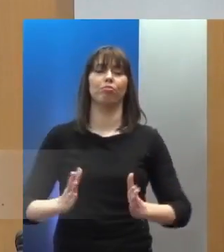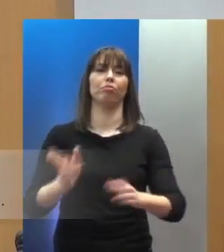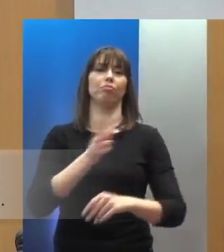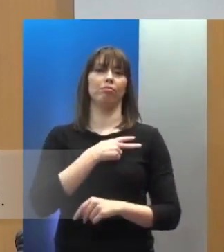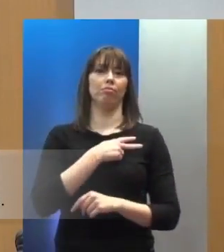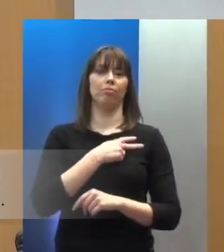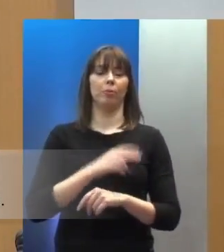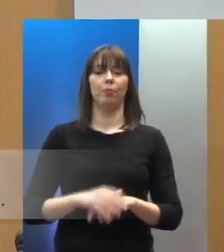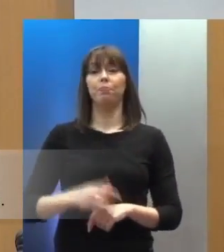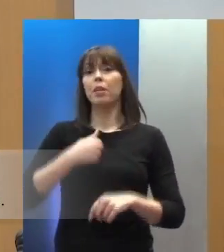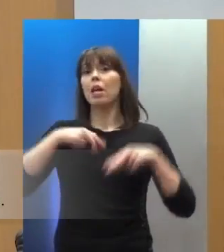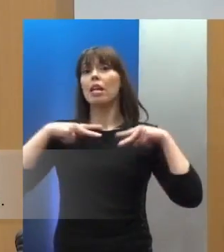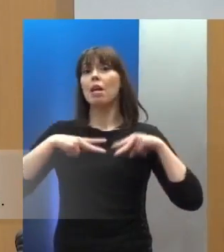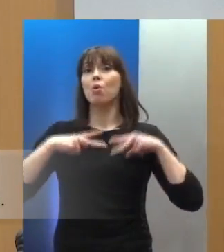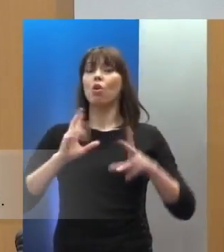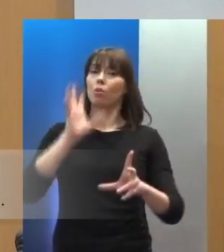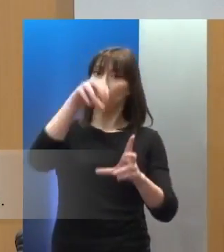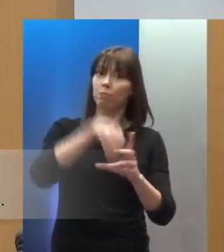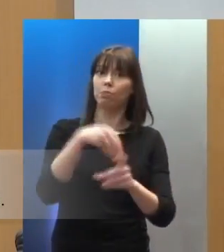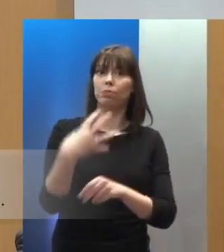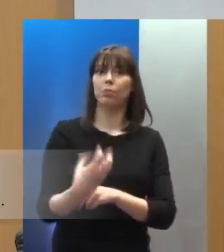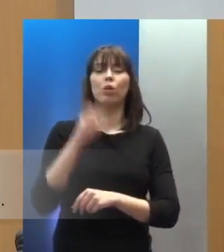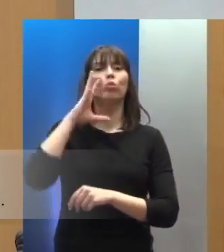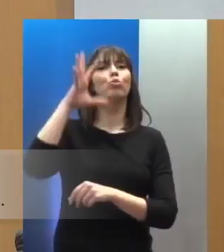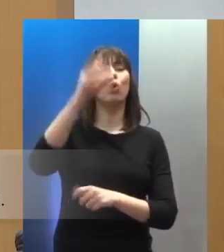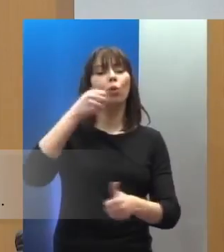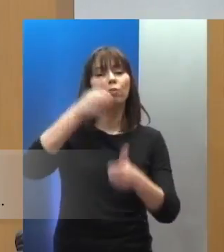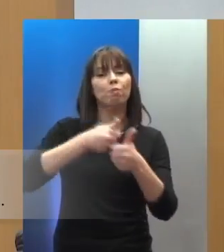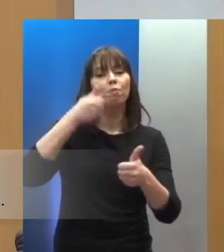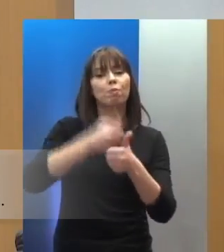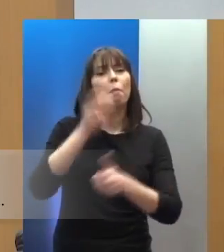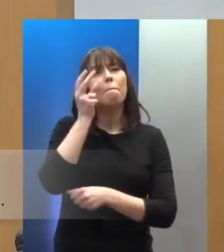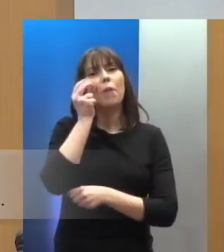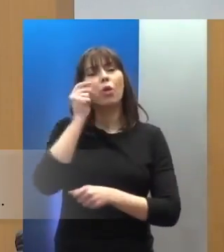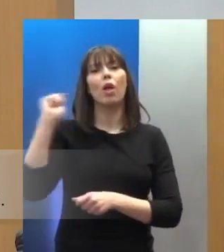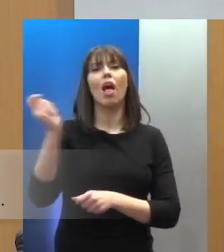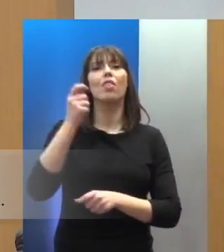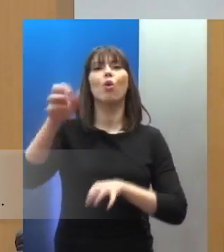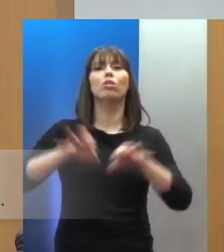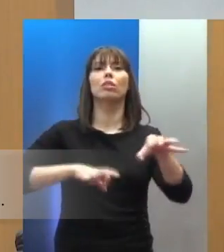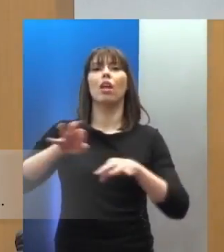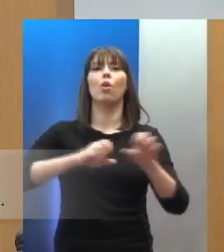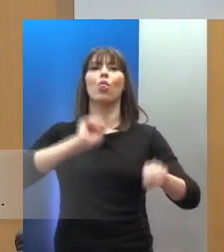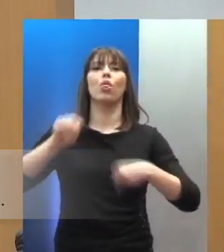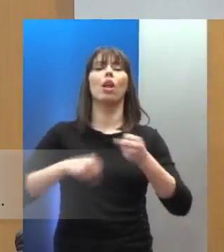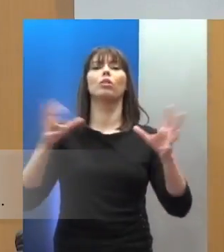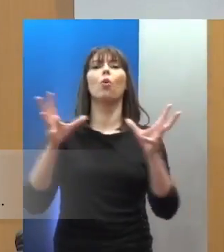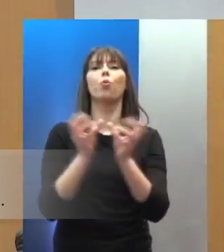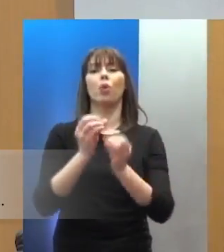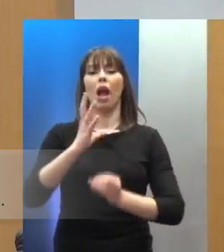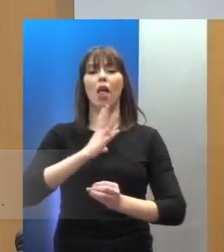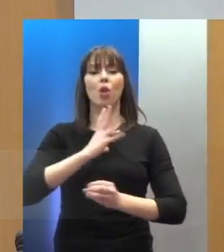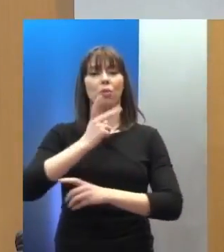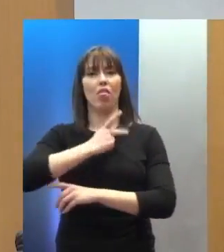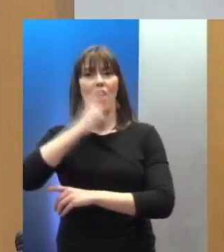ως Υπουργείο ενεργά στις ομάδες παρακολούθησης του Εθνικού Σχεδίου Δράσης για τα Δικαιώματα του Ανθρώπου και για τα Δικαιώματα του